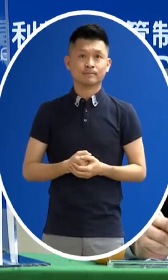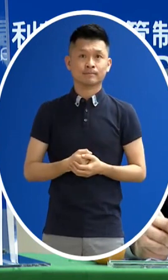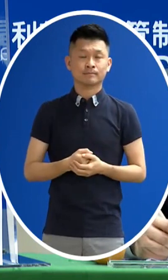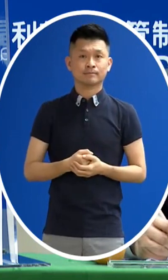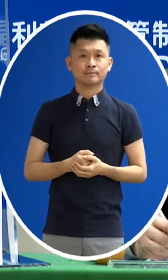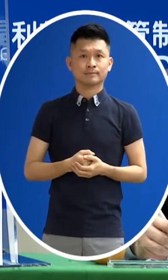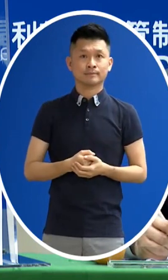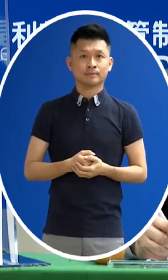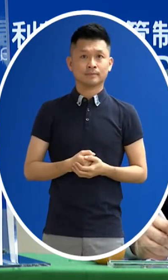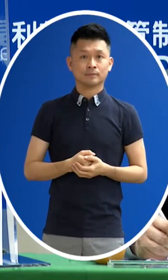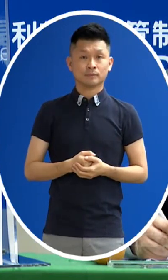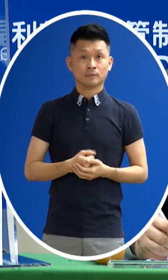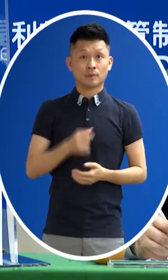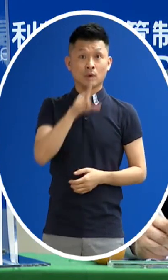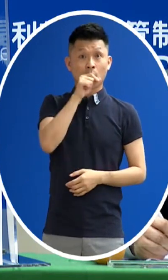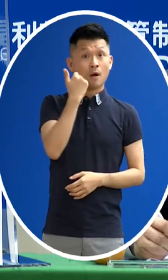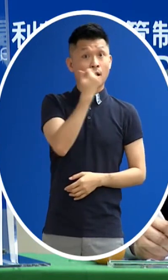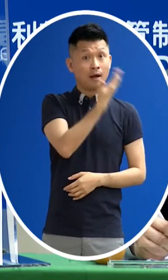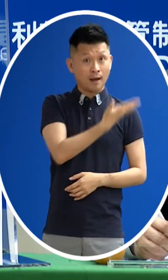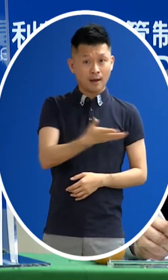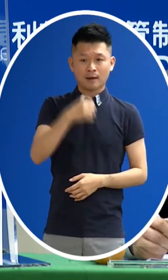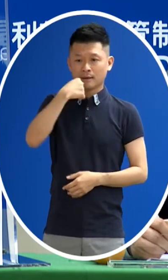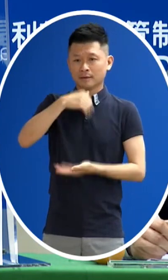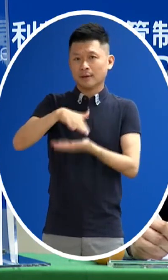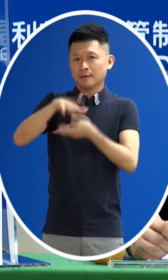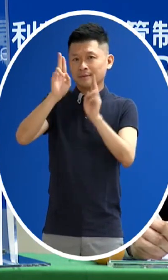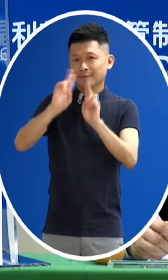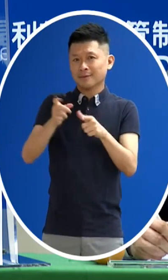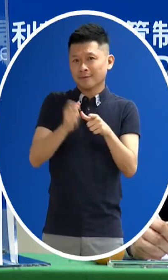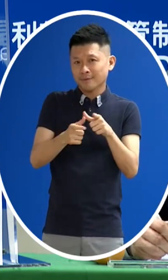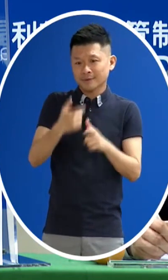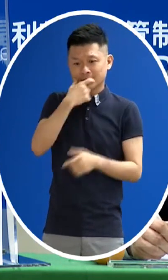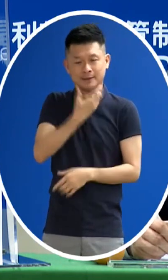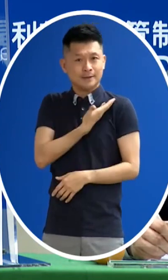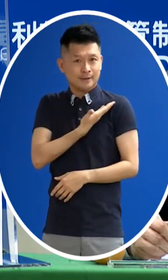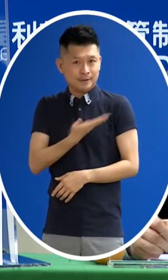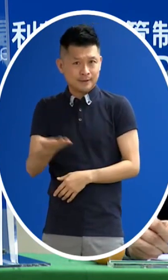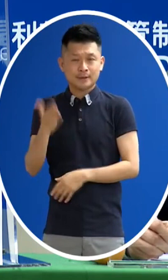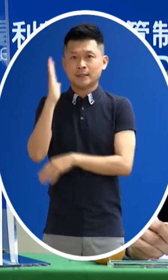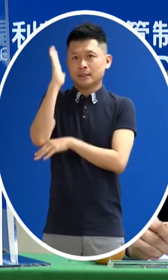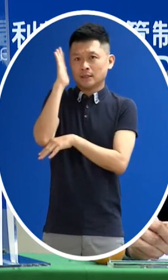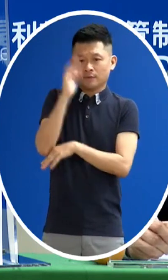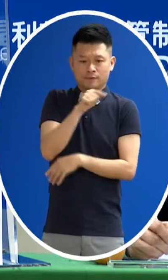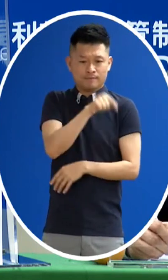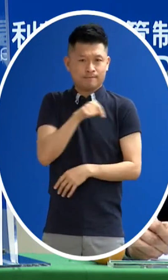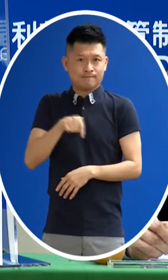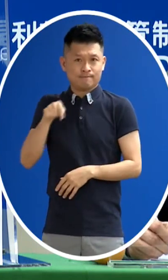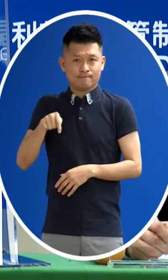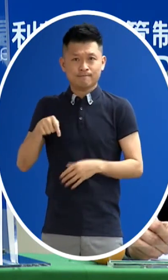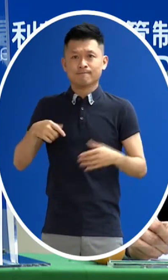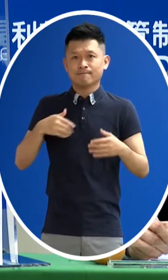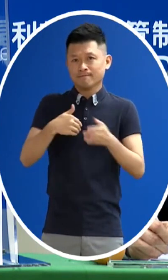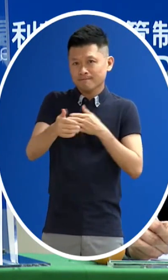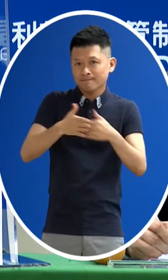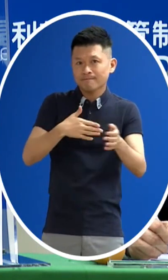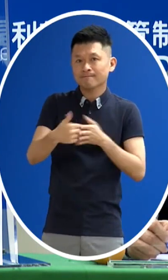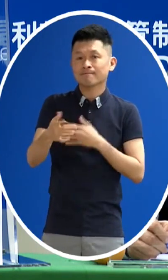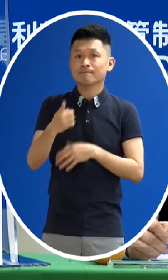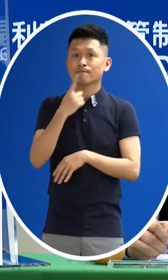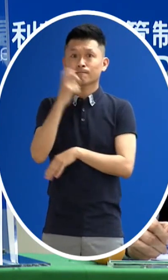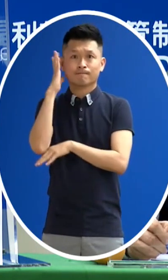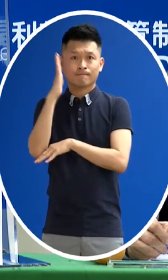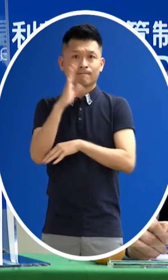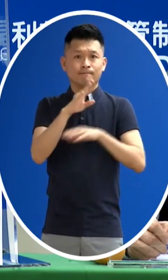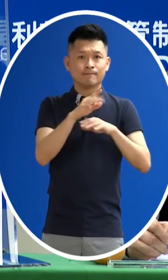我們不管是從鴻海台積電到慈濟 那跟我們政府單位大家都是中央跟